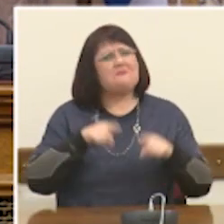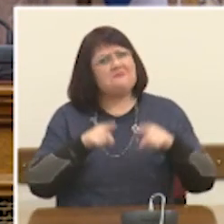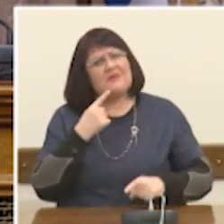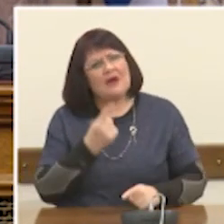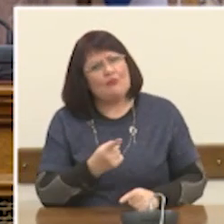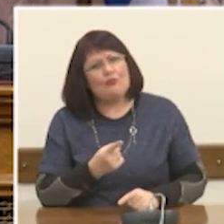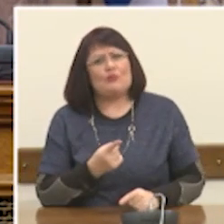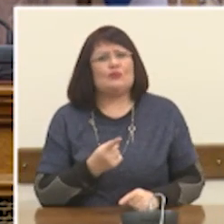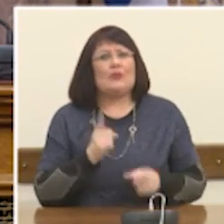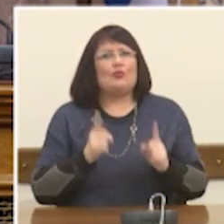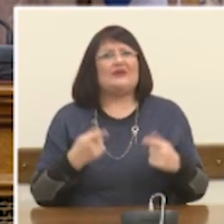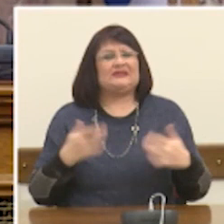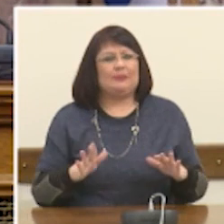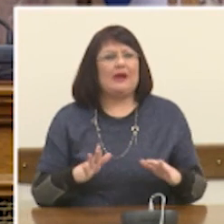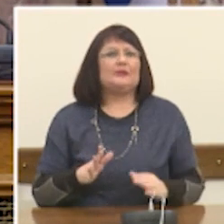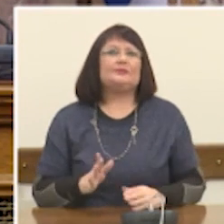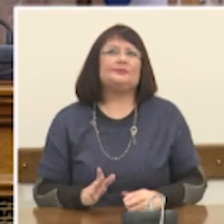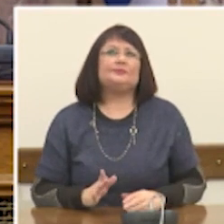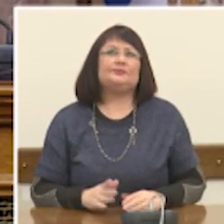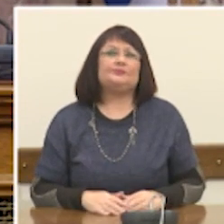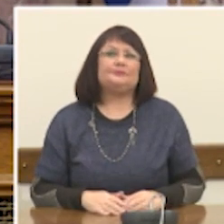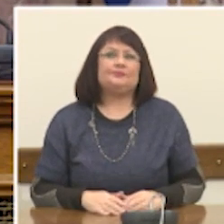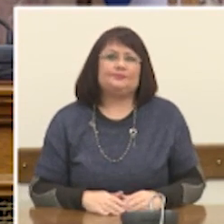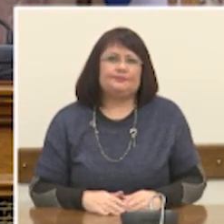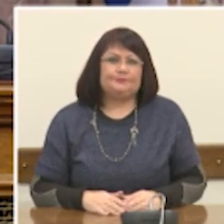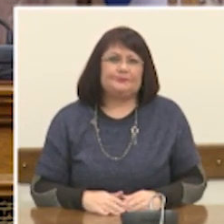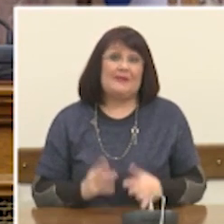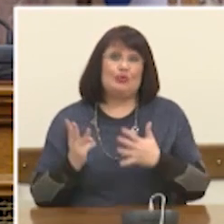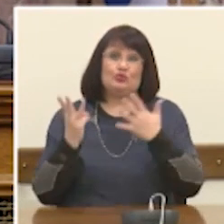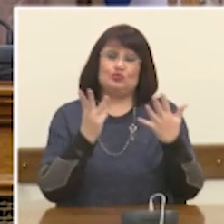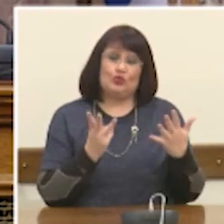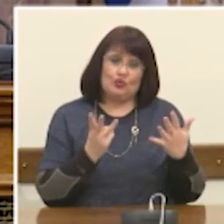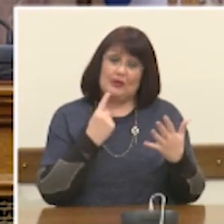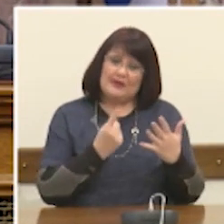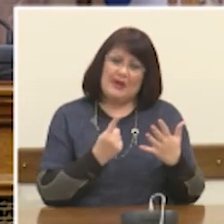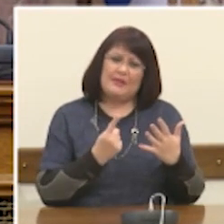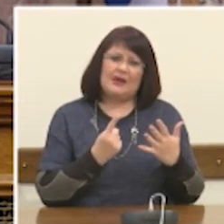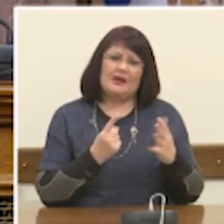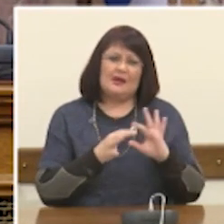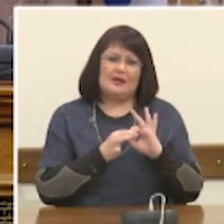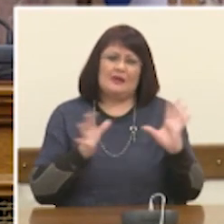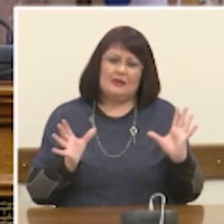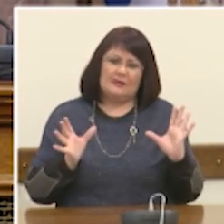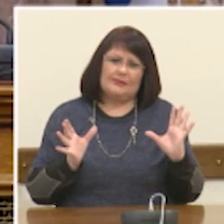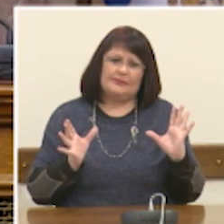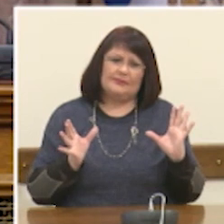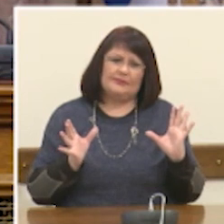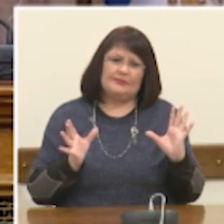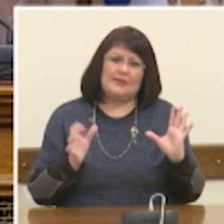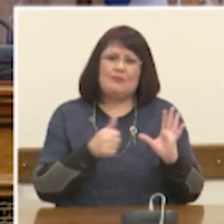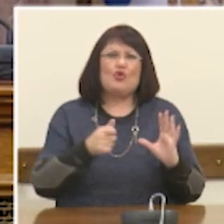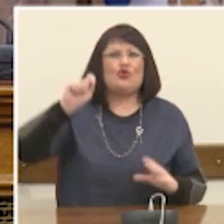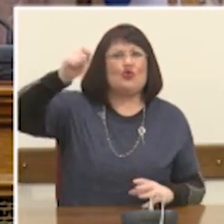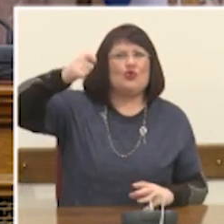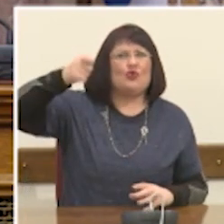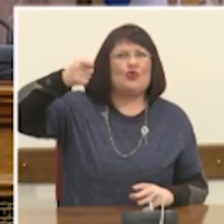απόφασή μας, το αργότερο μέχρι το 2028, να απεμπλοκούμε από την ηλεκτρική ενέργεια που παράγεται